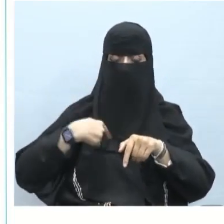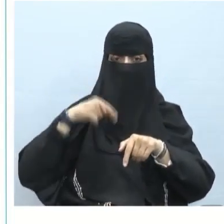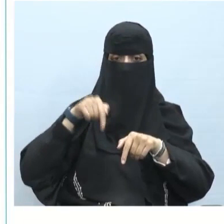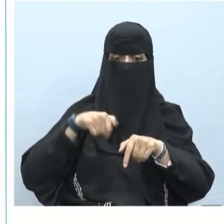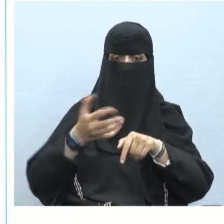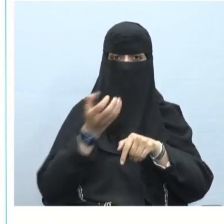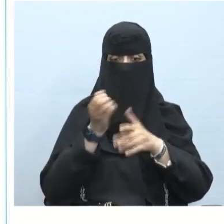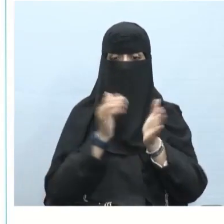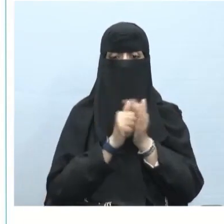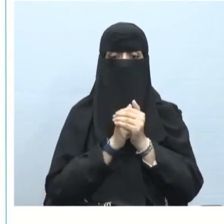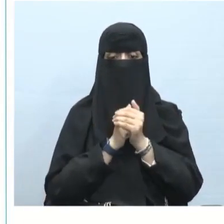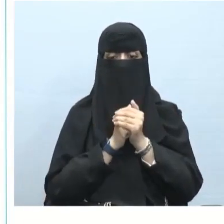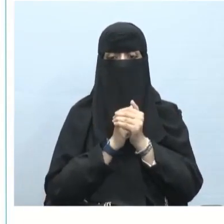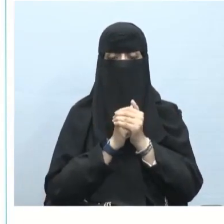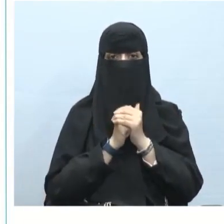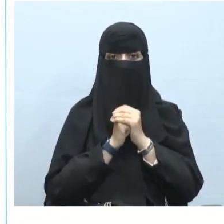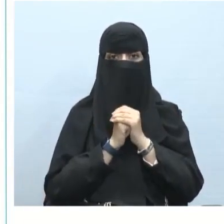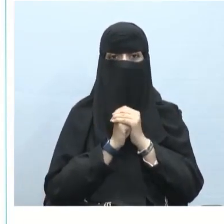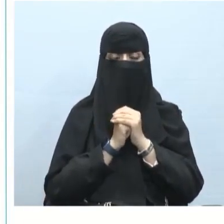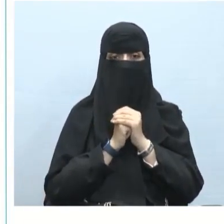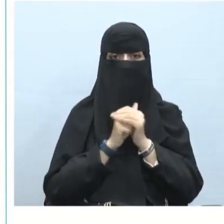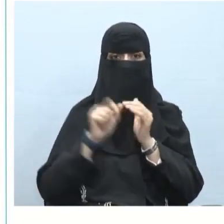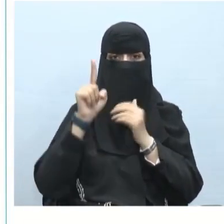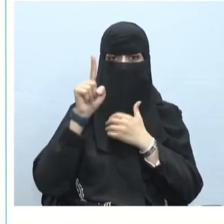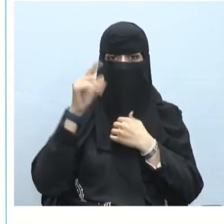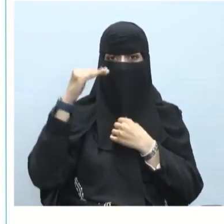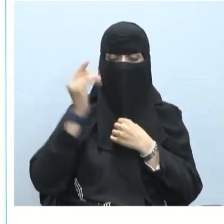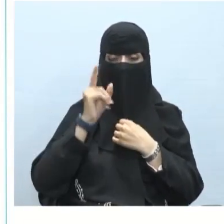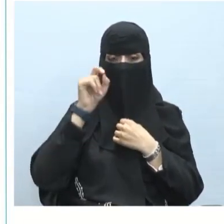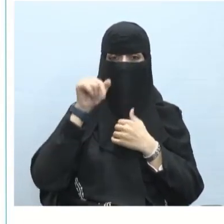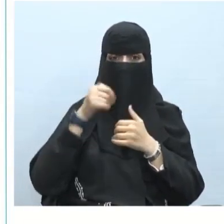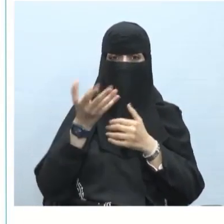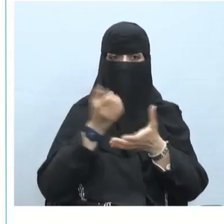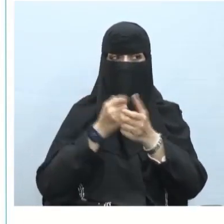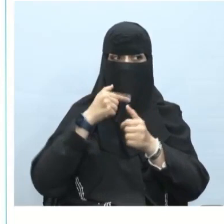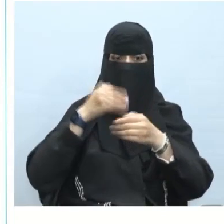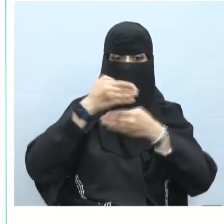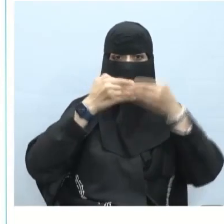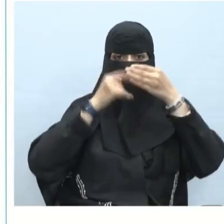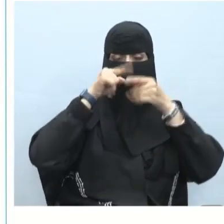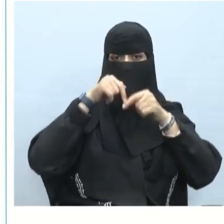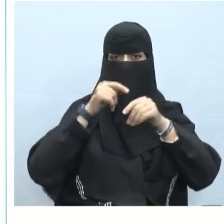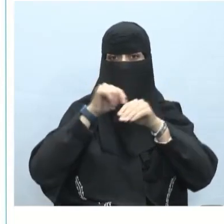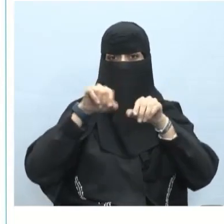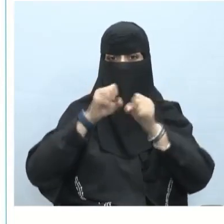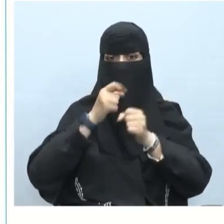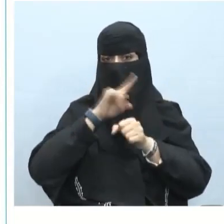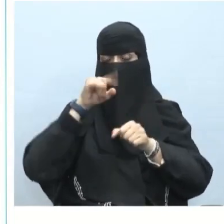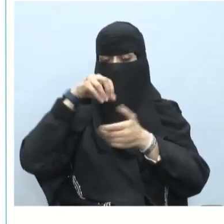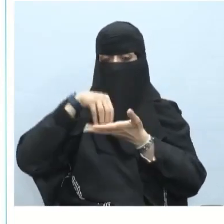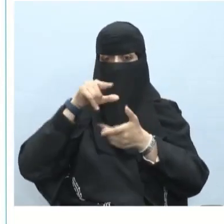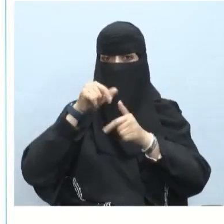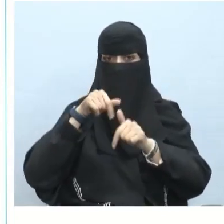المجرور البا حرف جر بي مبني على الكسر لا محل له من الإعراب